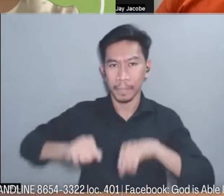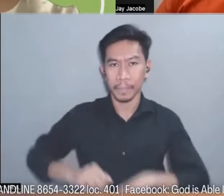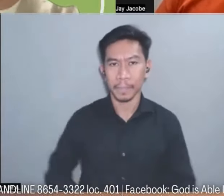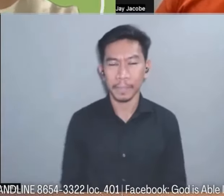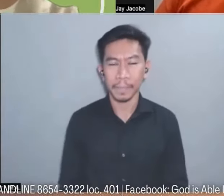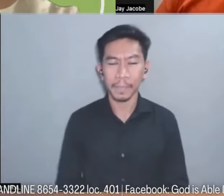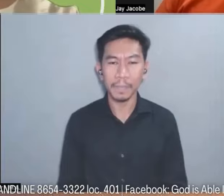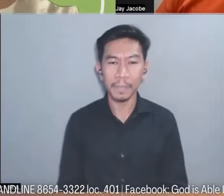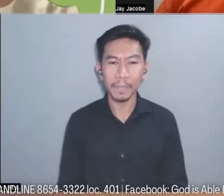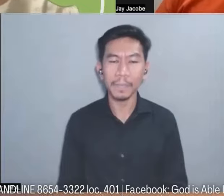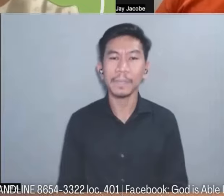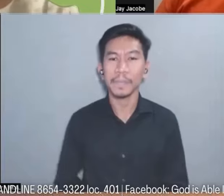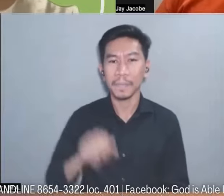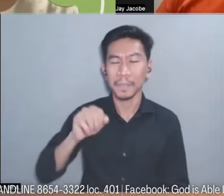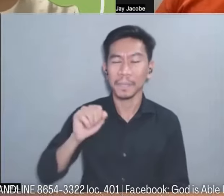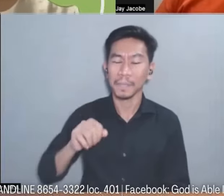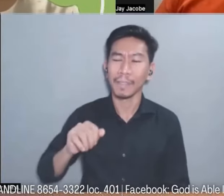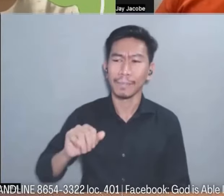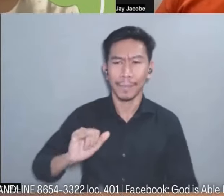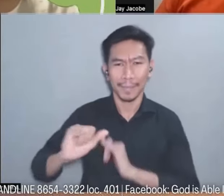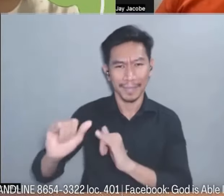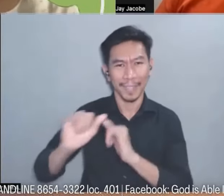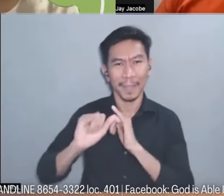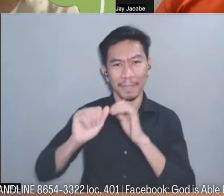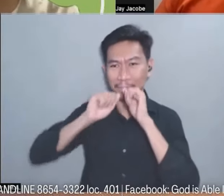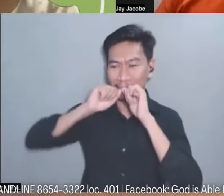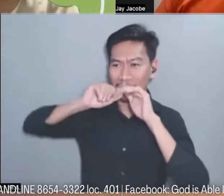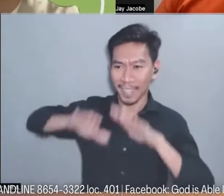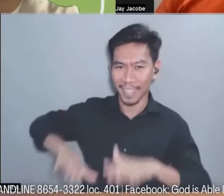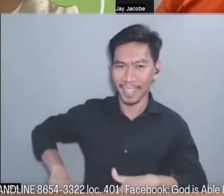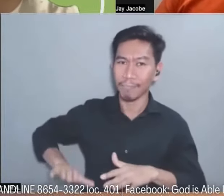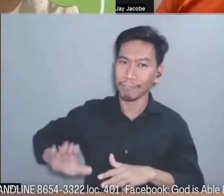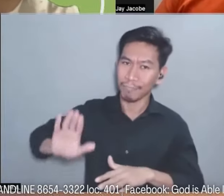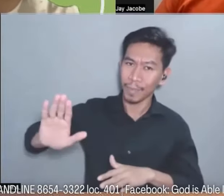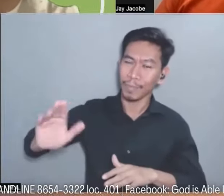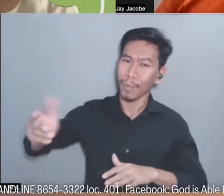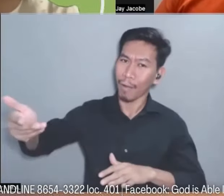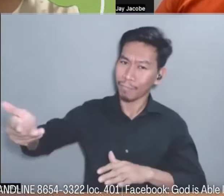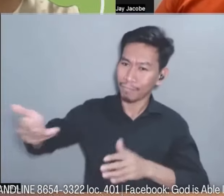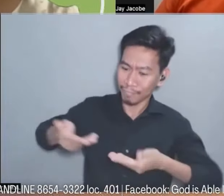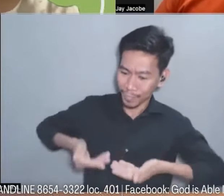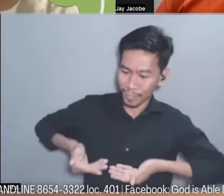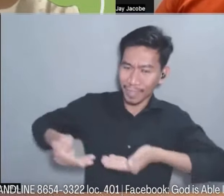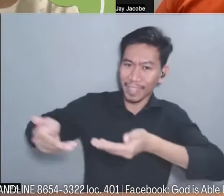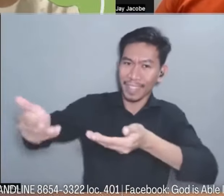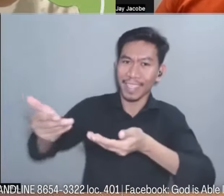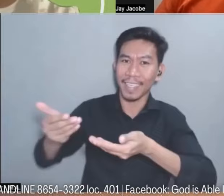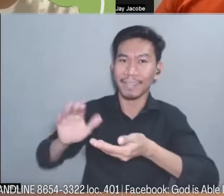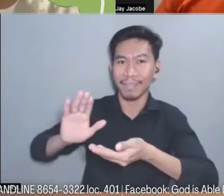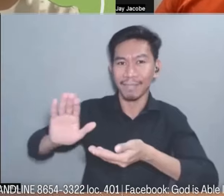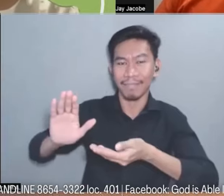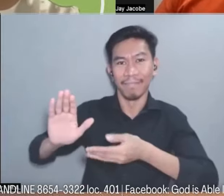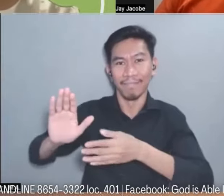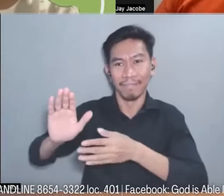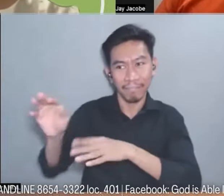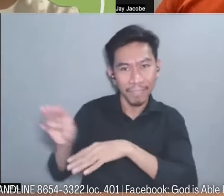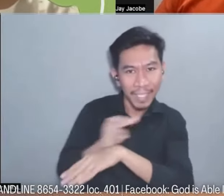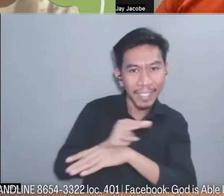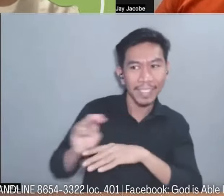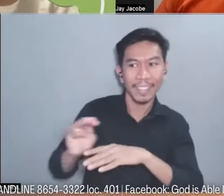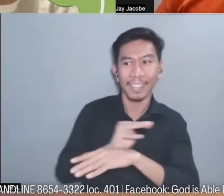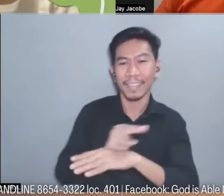blessing is mutual. Blessed na blessed kami ng inyong hospitality. Blessed na blessed kami ng inyong ministry. Blessed na blessed kami ng inyong